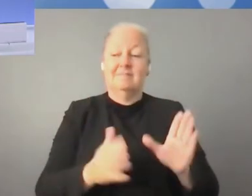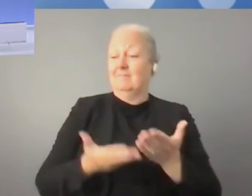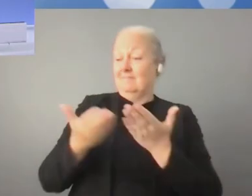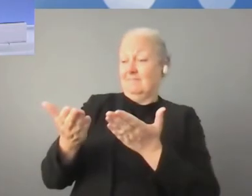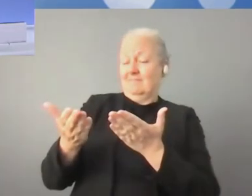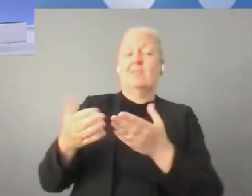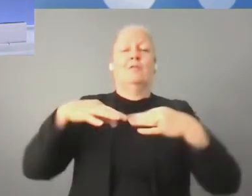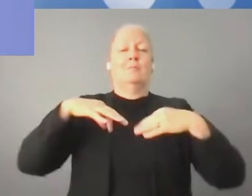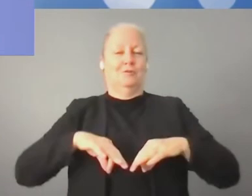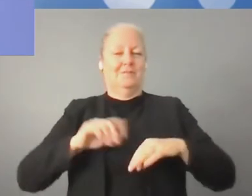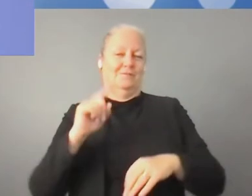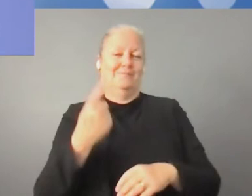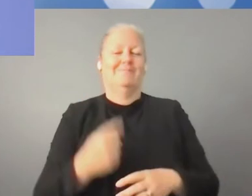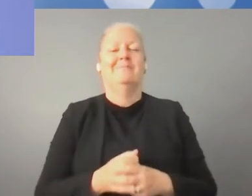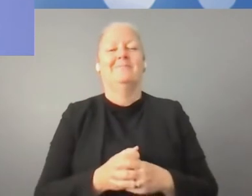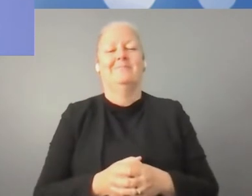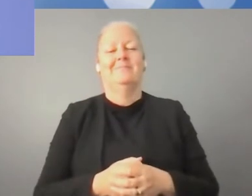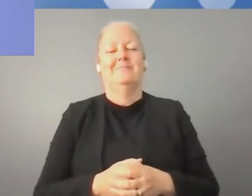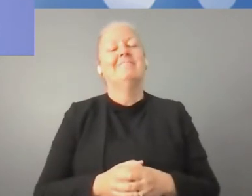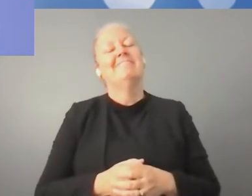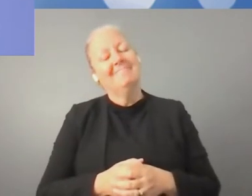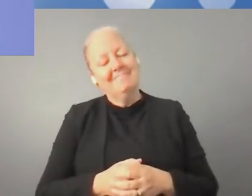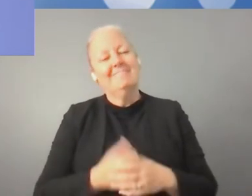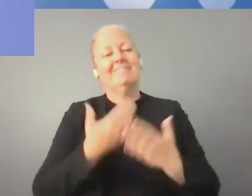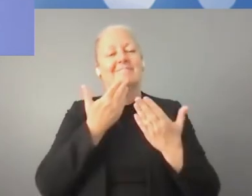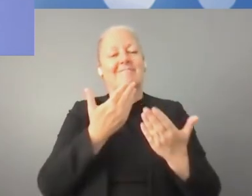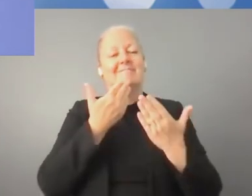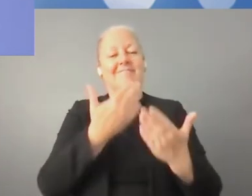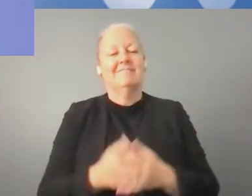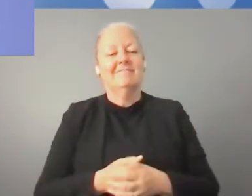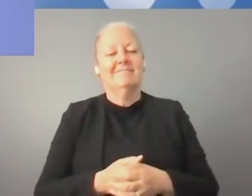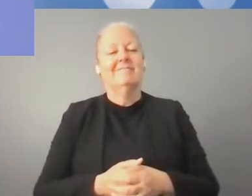na panelistę, zaczynając może od pani minister. Bardzo dziękuję.